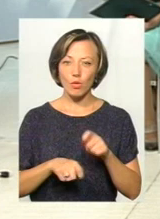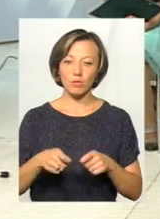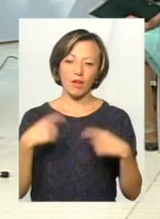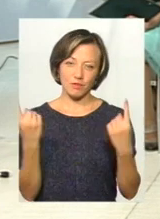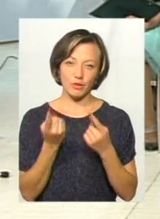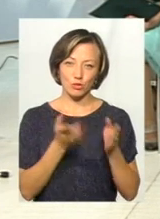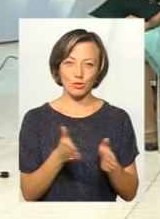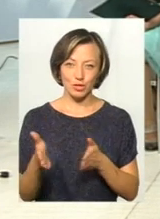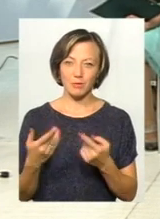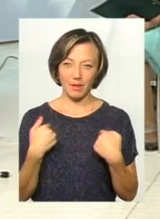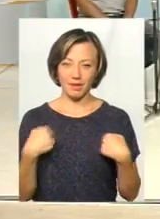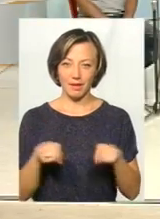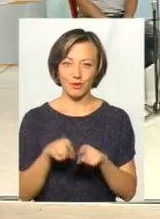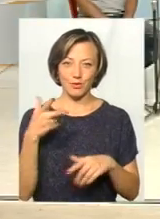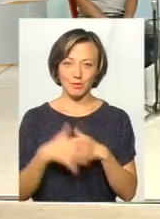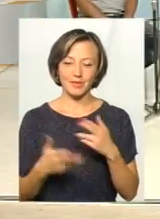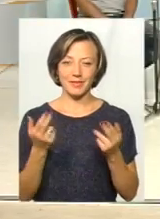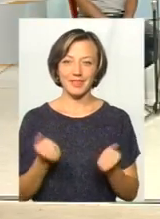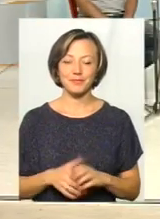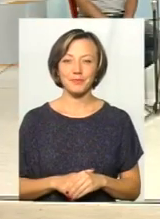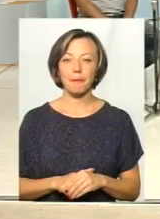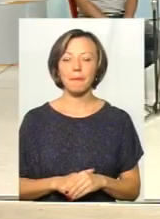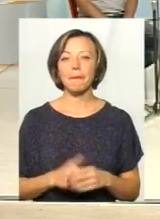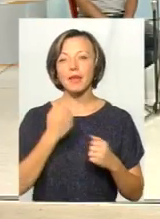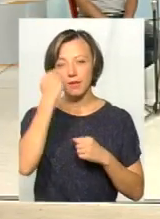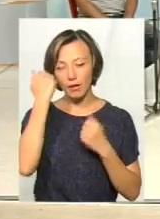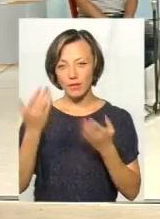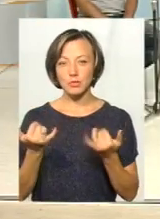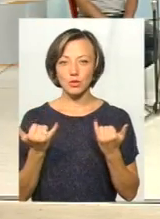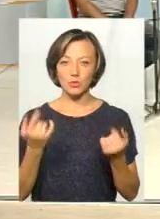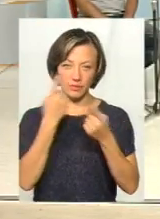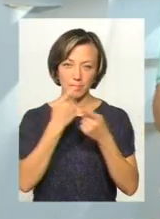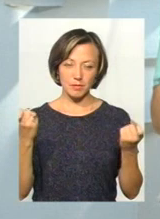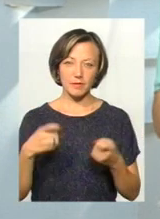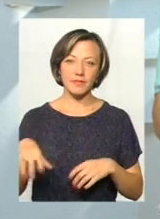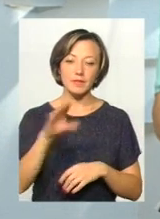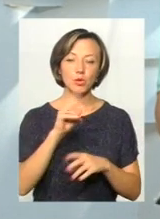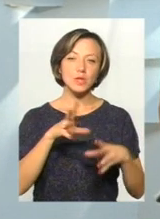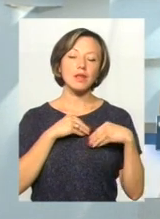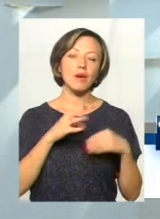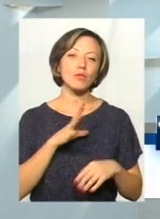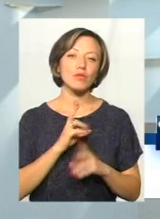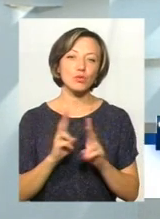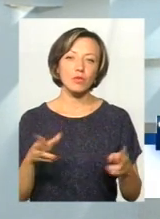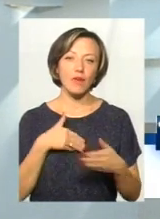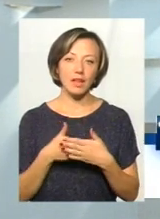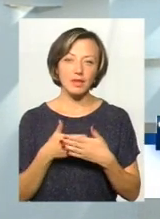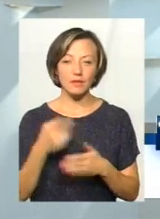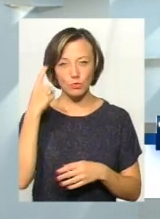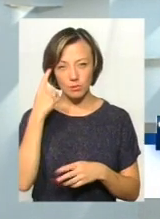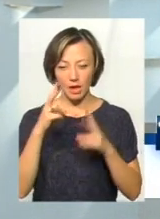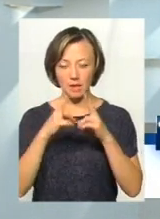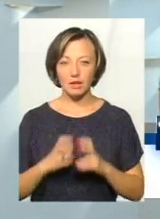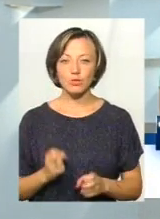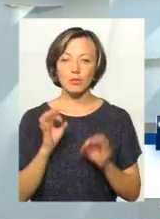звичному режимі. Я так розумію? Так. Що ж, дякую вам за сьогоднішній ефір. Дякую всім, хто був із нами, хто був активним. Думайте,